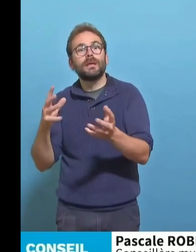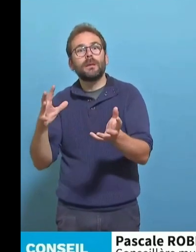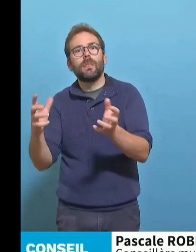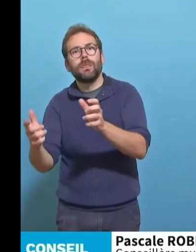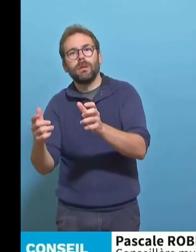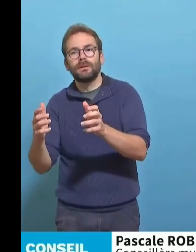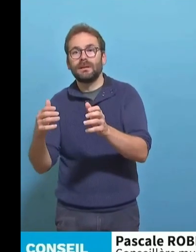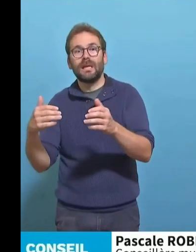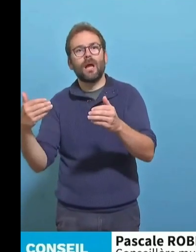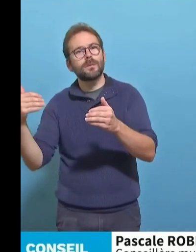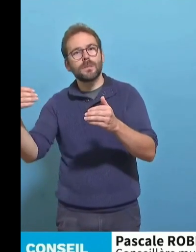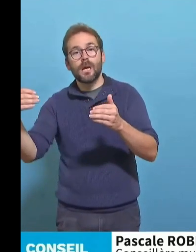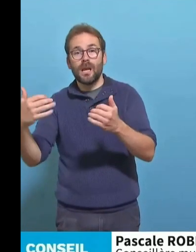véritable boussole. Je vous remercie.